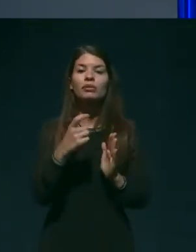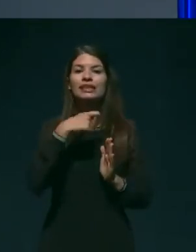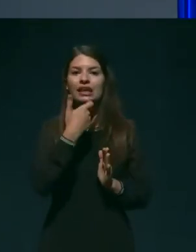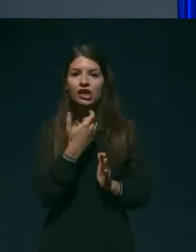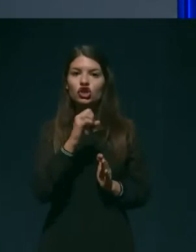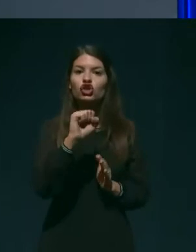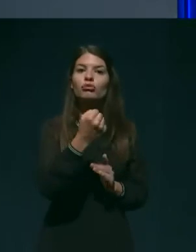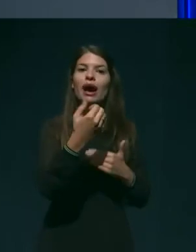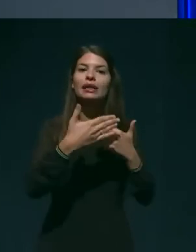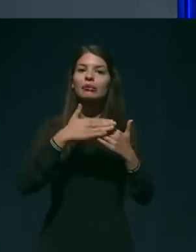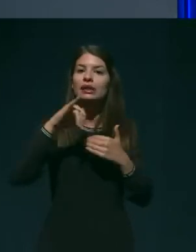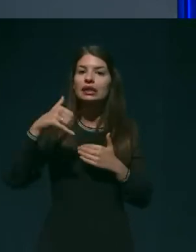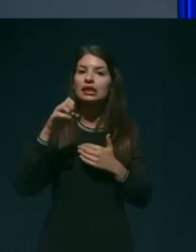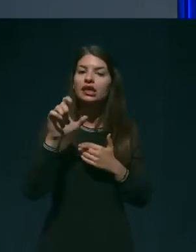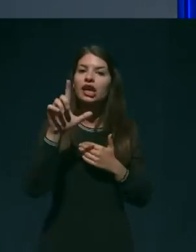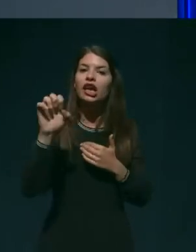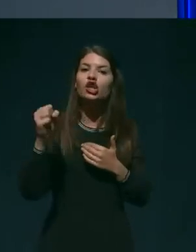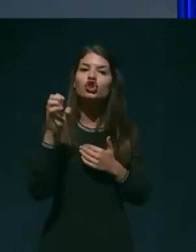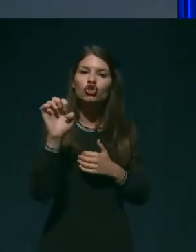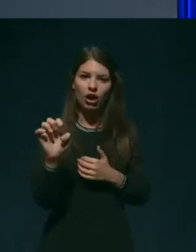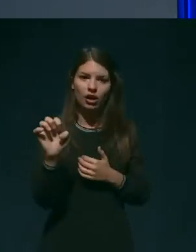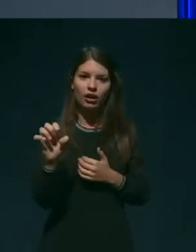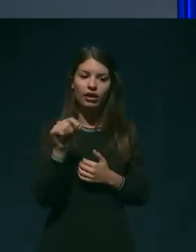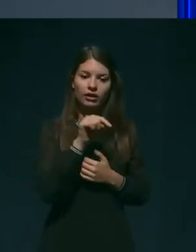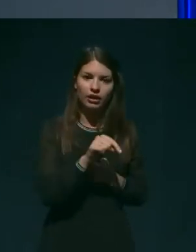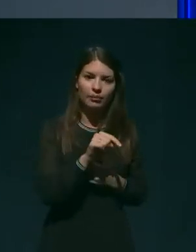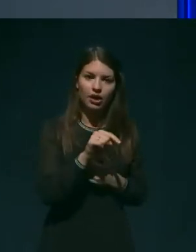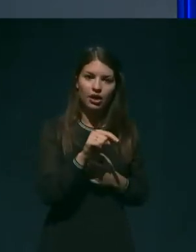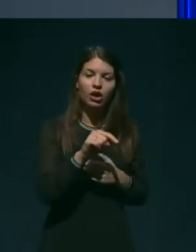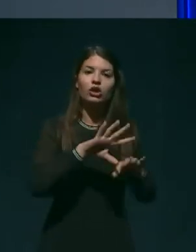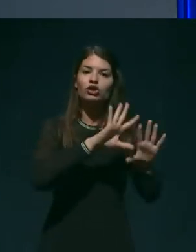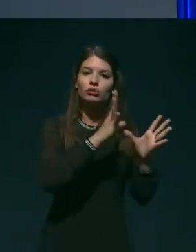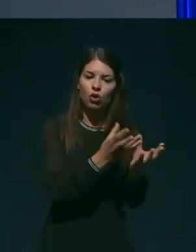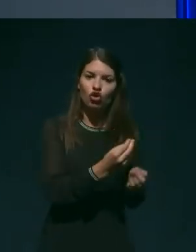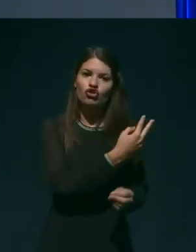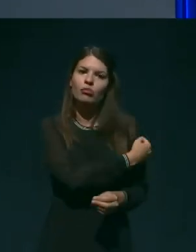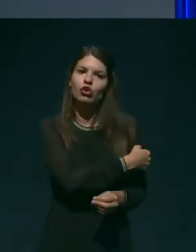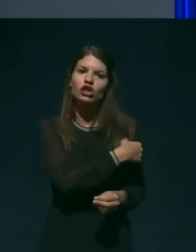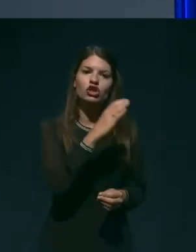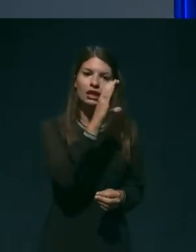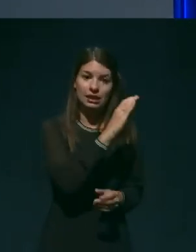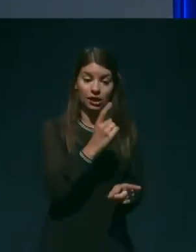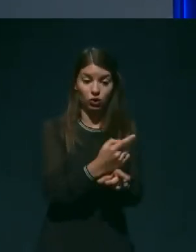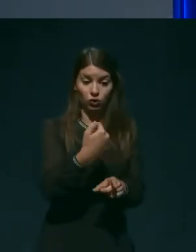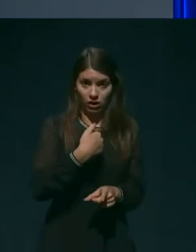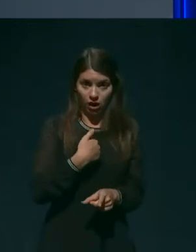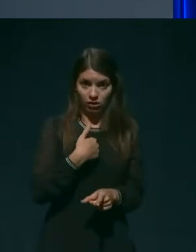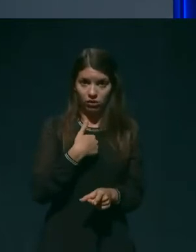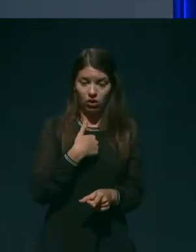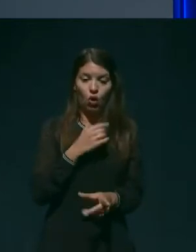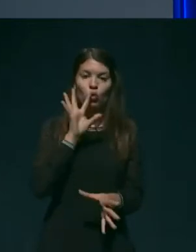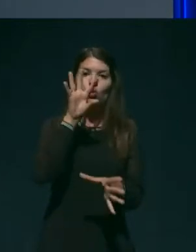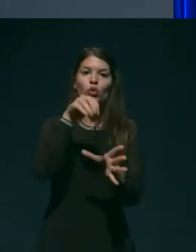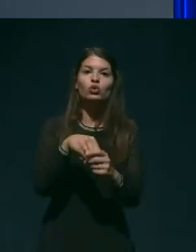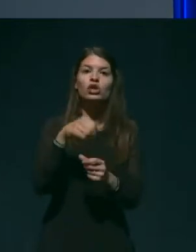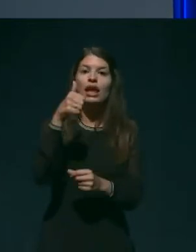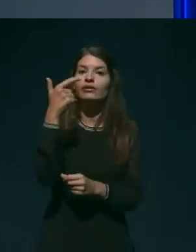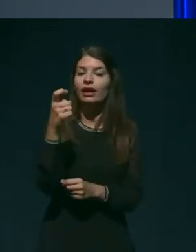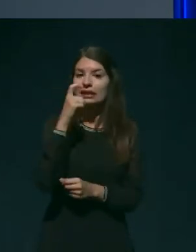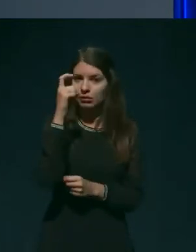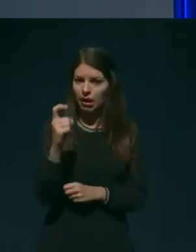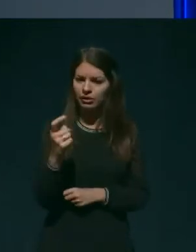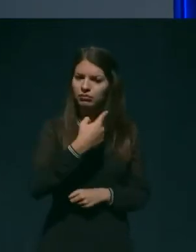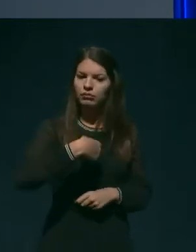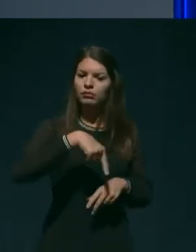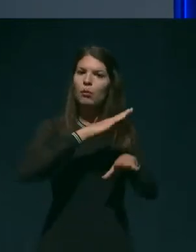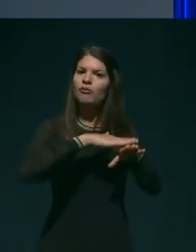Prijelšah, kamor se je splošno bolnišnica celje in tudi sam osebno vključila 21. marca. Takrat smo bili obveščeni